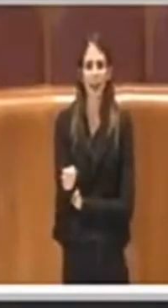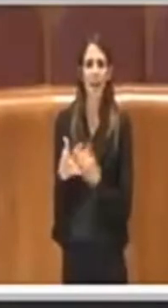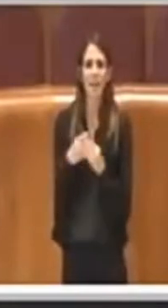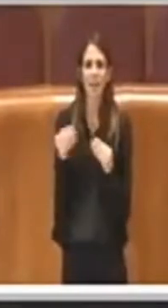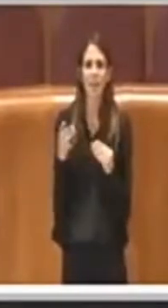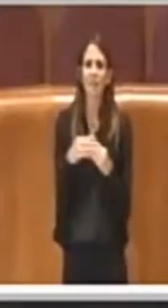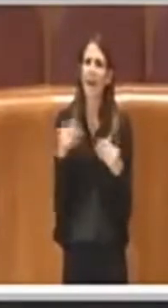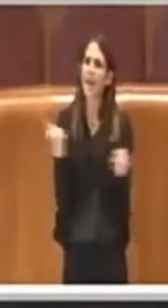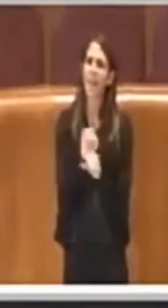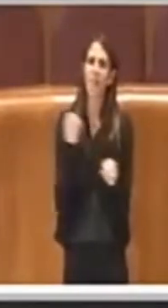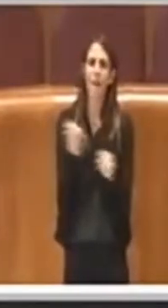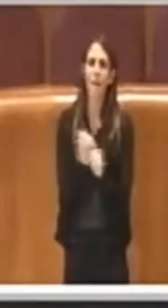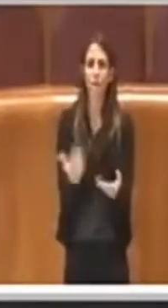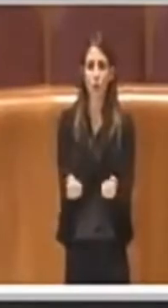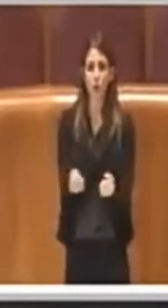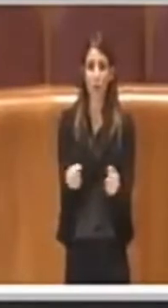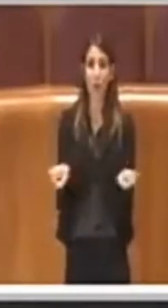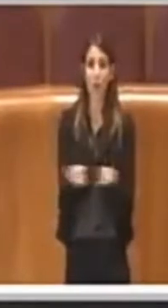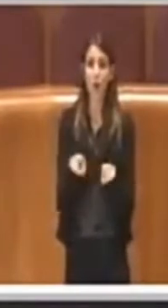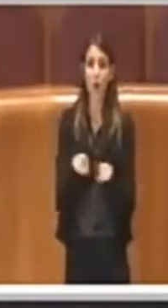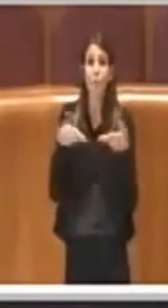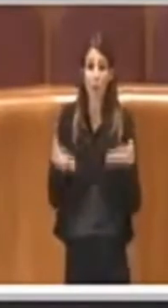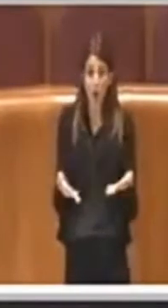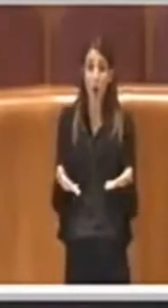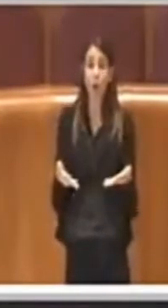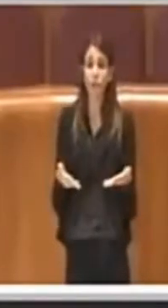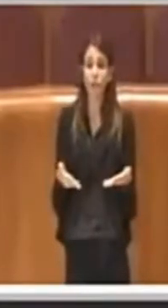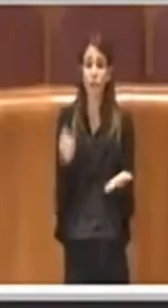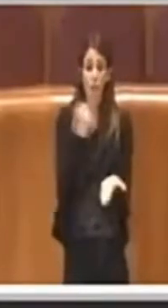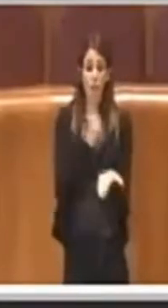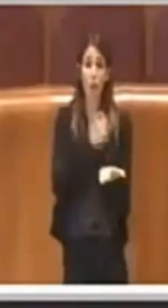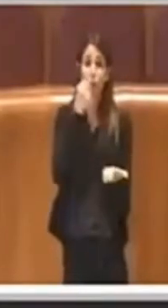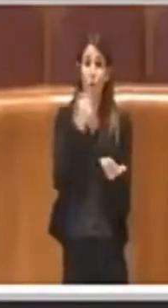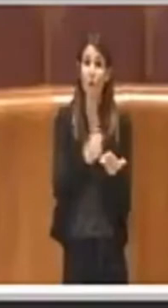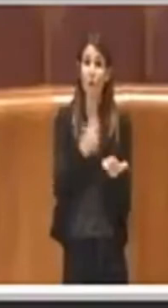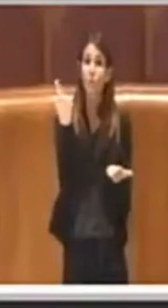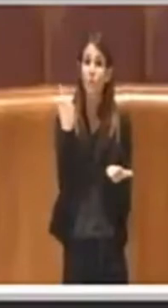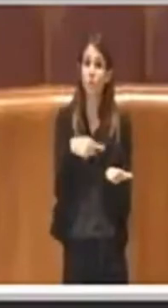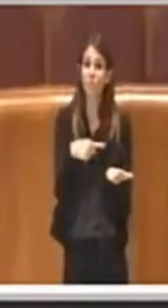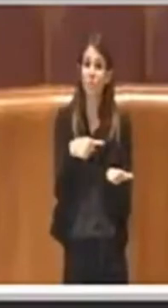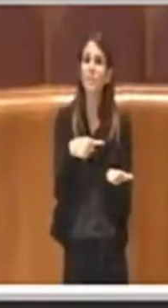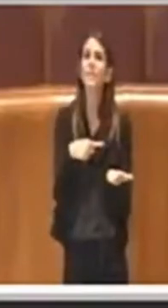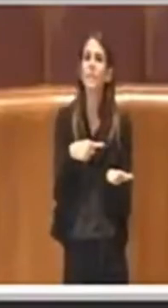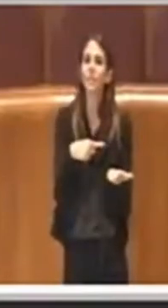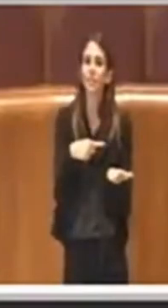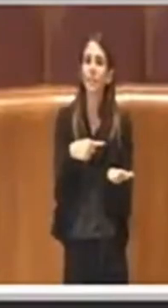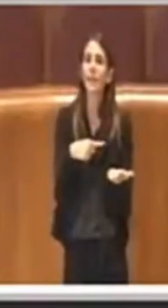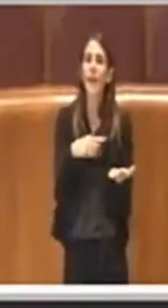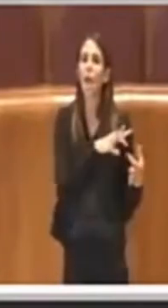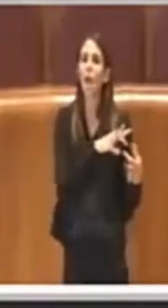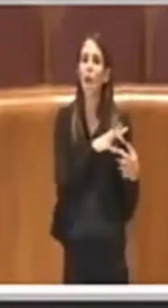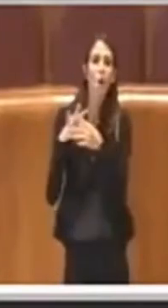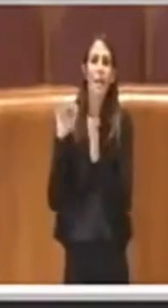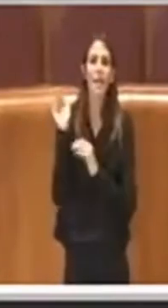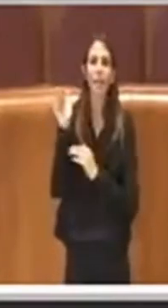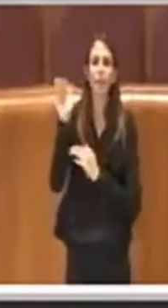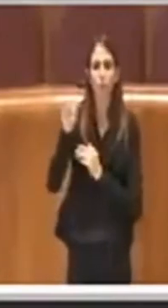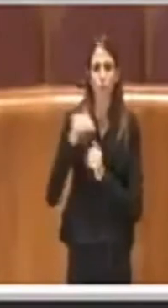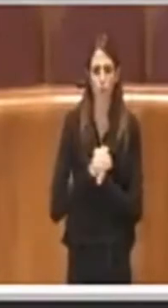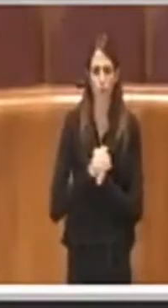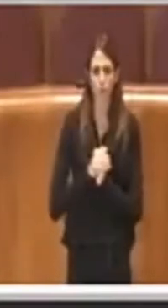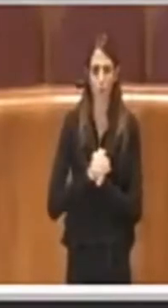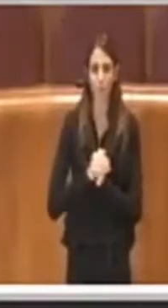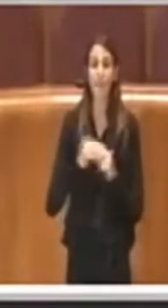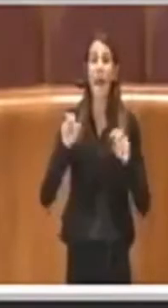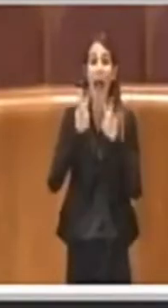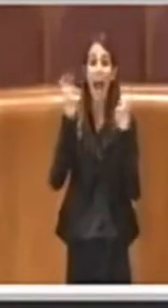quello che stiamo per votare noi oggi. Questo è un atto che si riferisce al cosiddetto housing sociale, lo